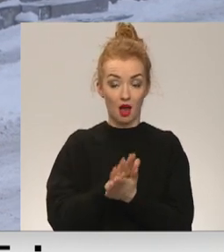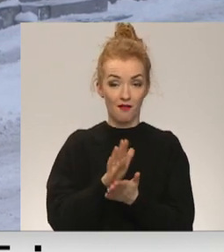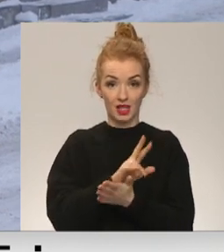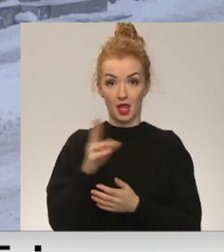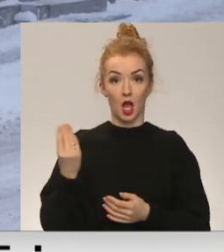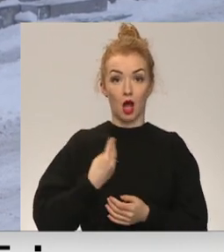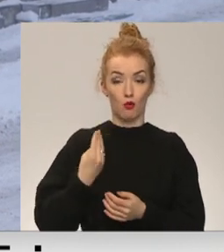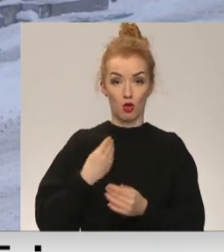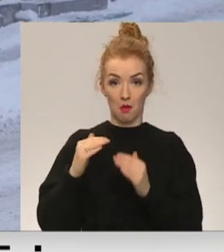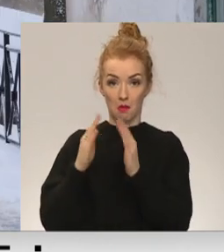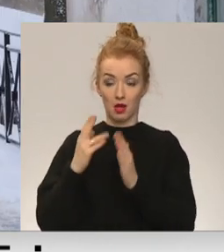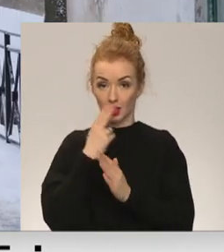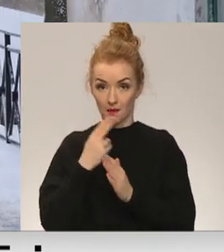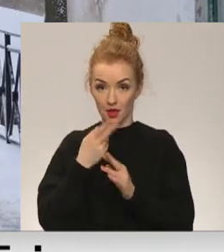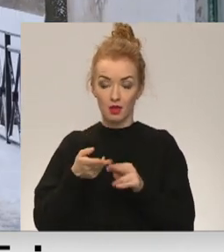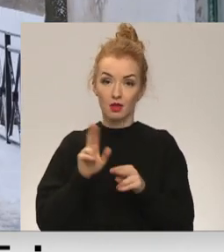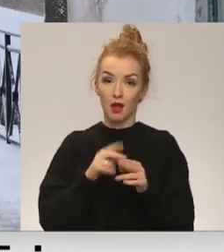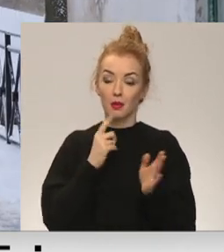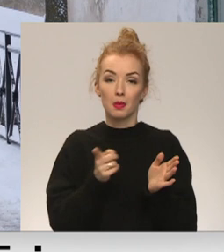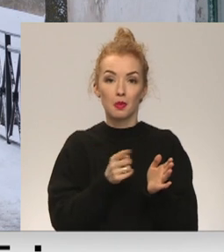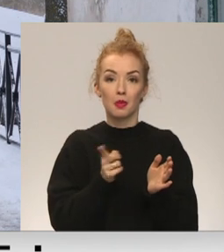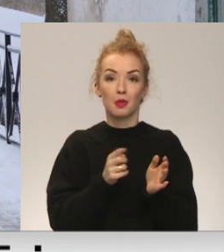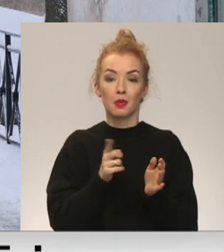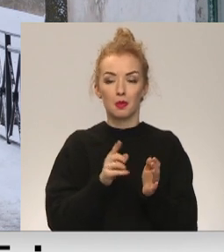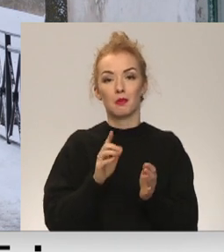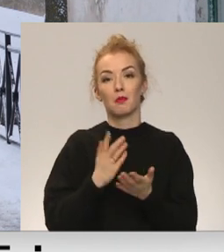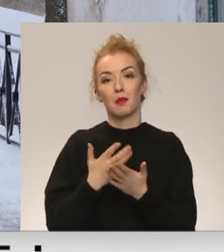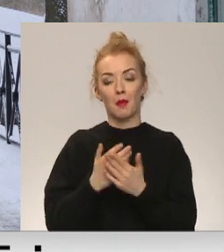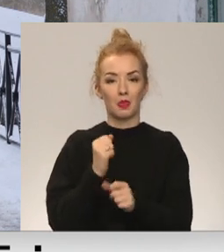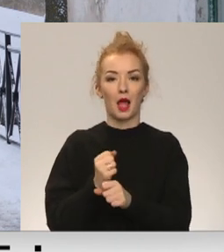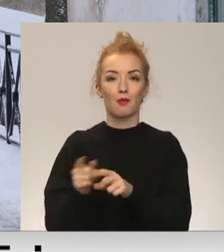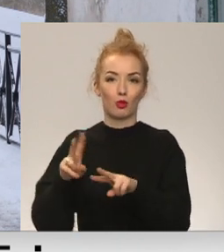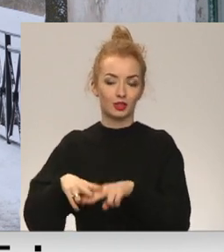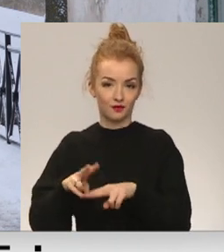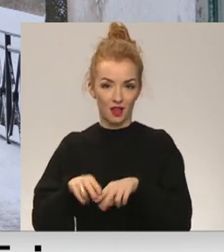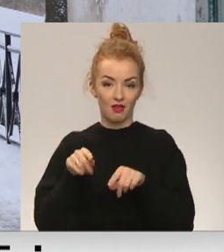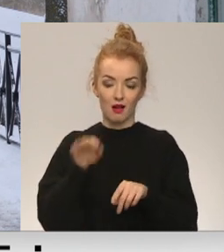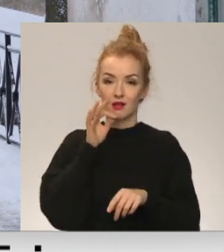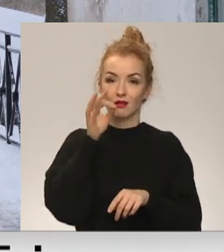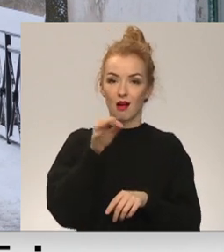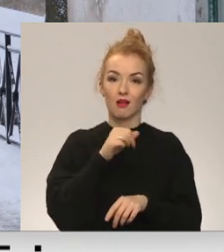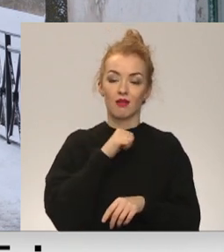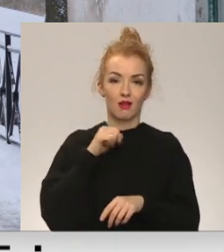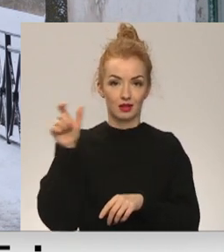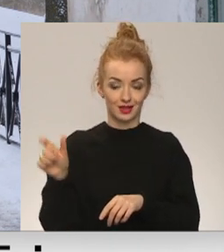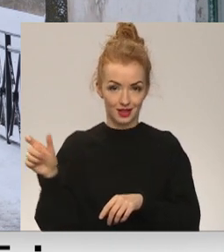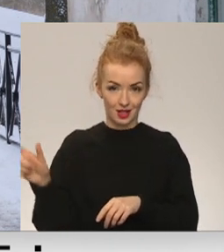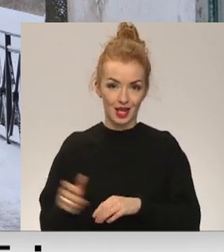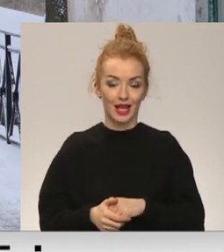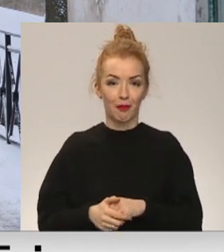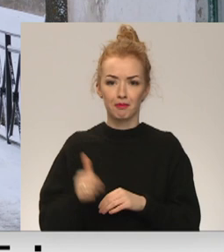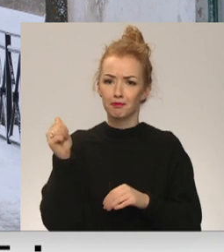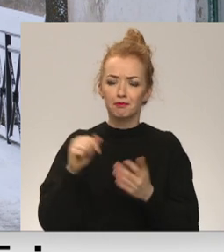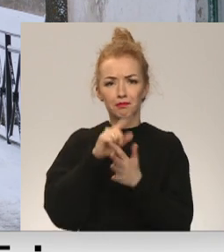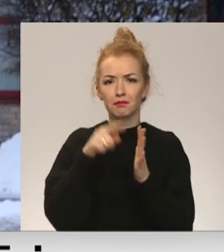mājasamniecība, tad laikraks lapus puses tiek izšķirstītas, piemēram, darbā. Tā sāka aptojātie talsinieki. Jums ir kaut kāds sadaļas